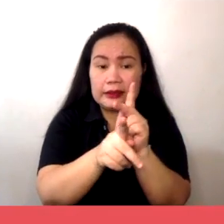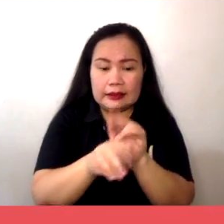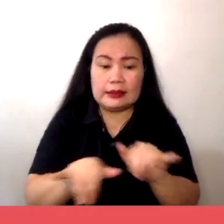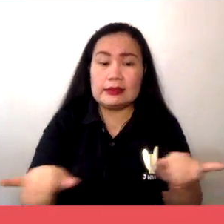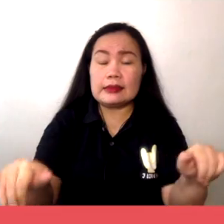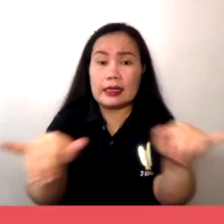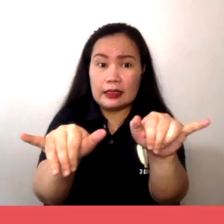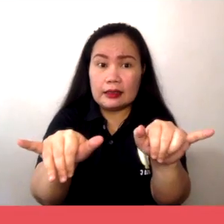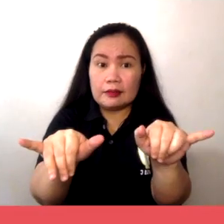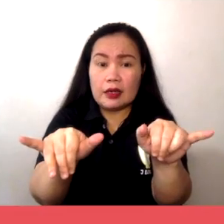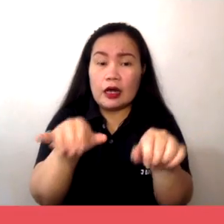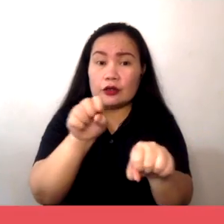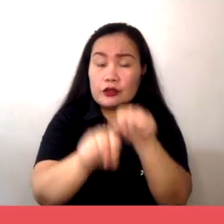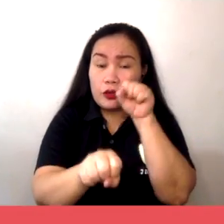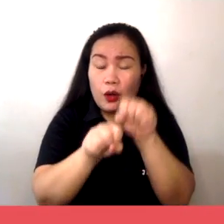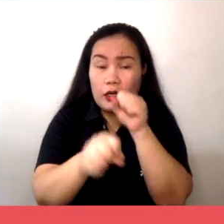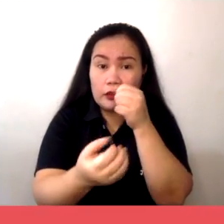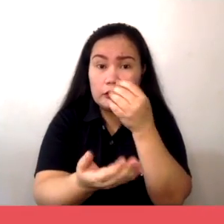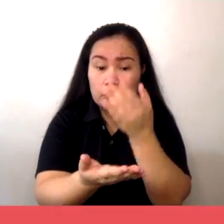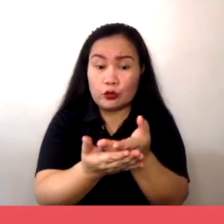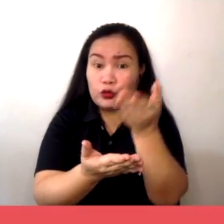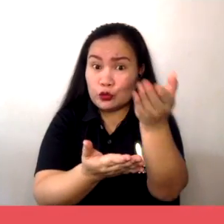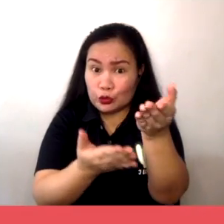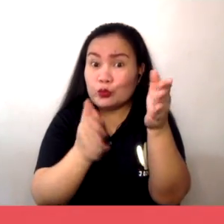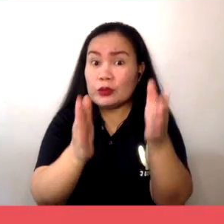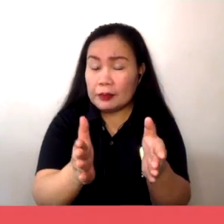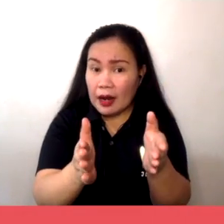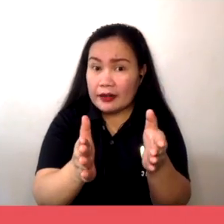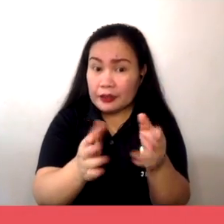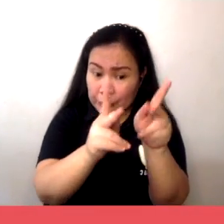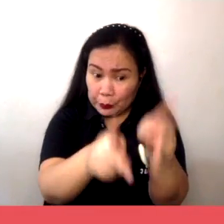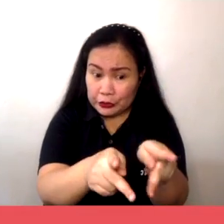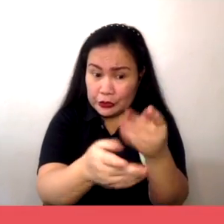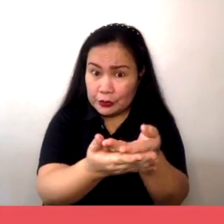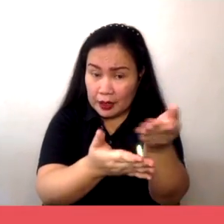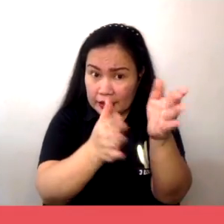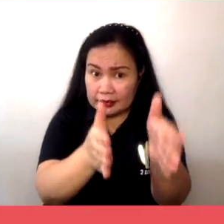magkakatulad kung kaya't ang consumer ay maraming pagpipilian.